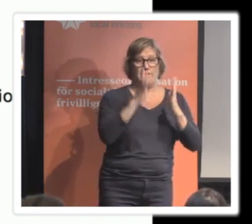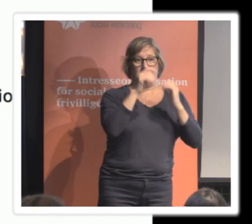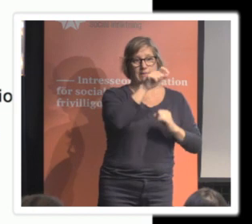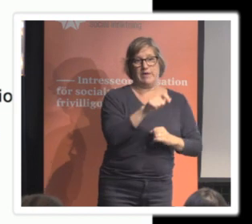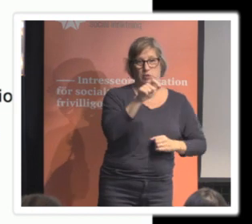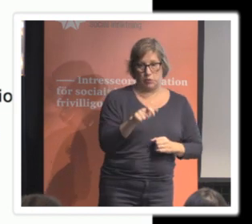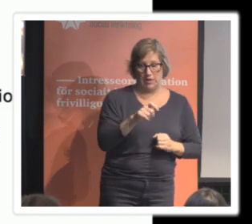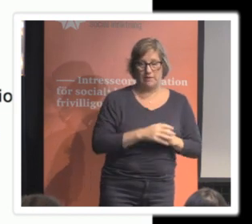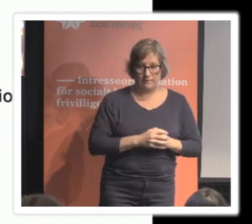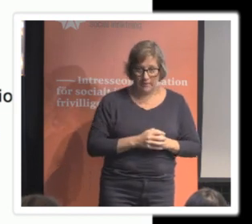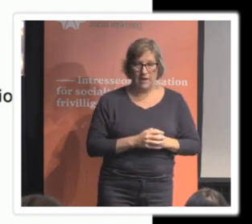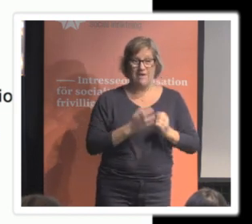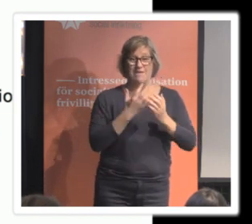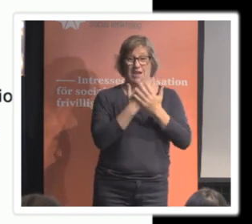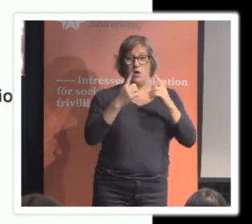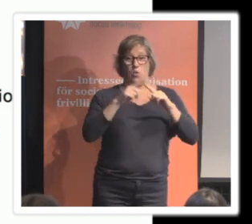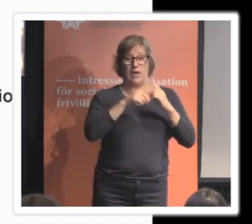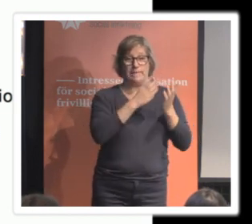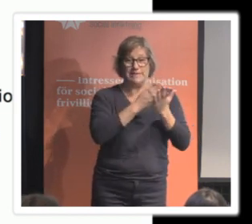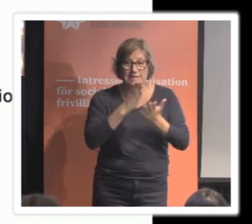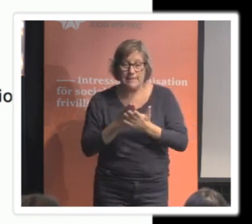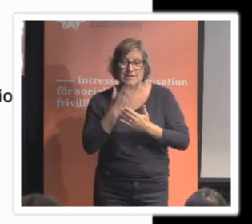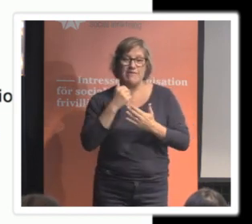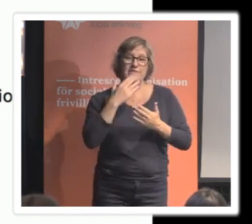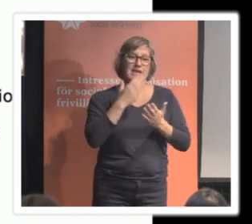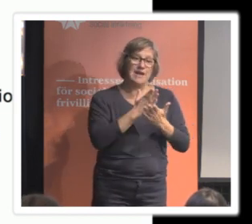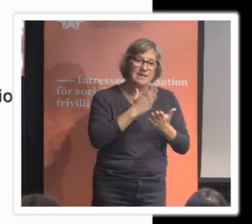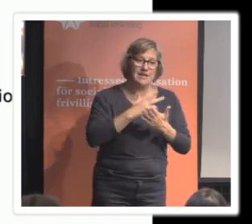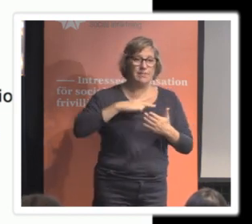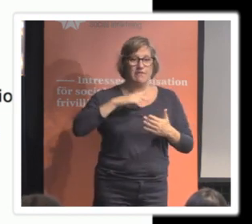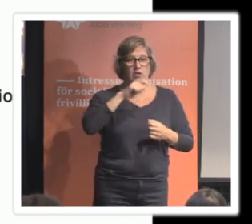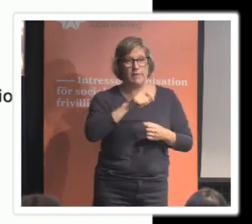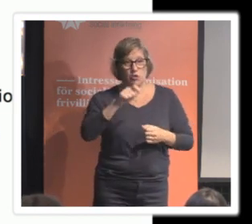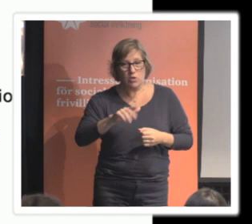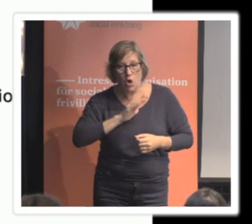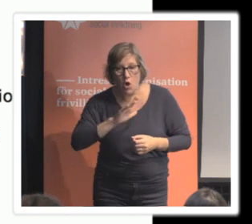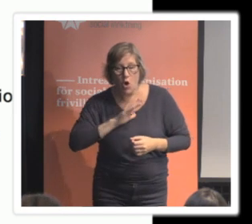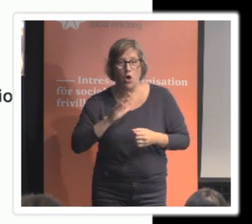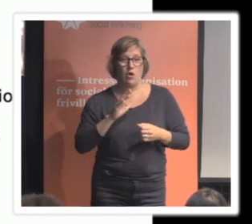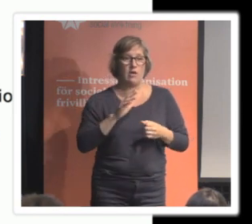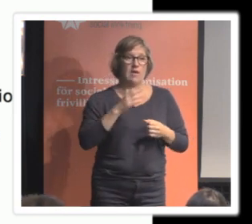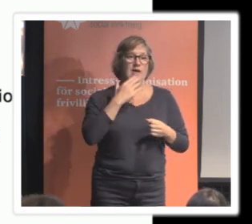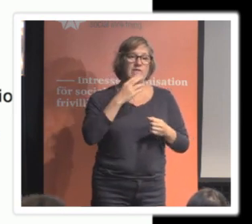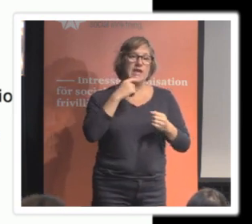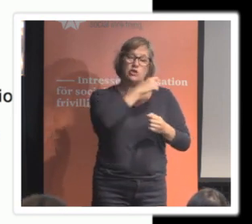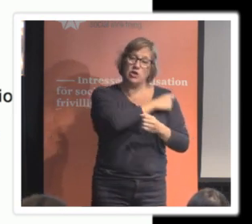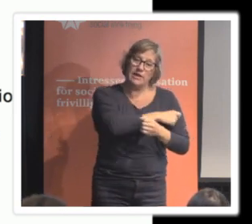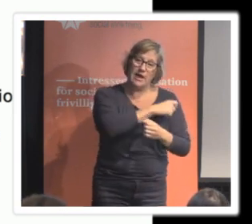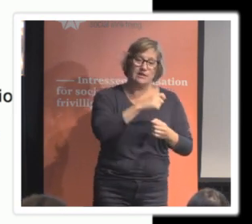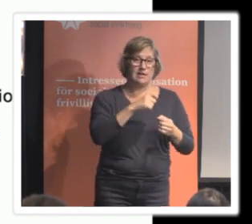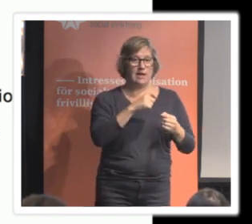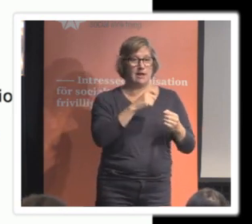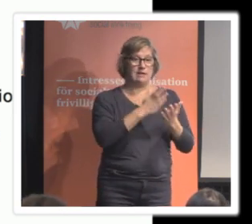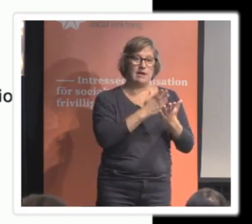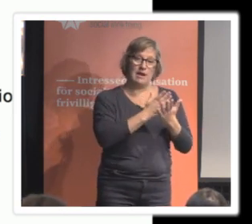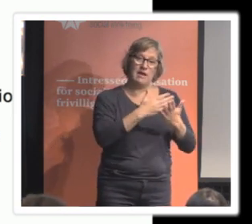Genom fler bestämmelser om vilka rättigheter privatpersoner ska ha och kunna utöva, vilka skyldigheter som gäller för